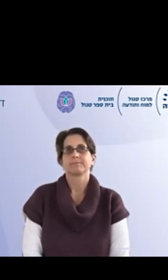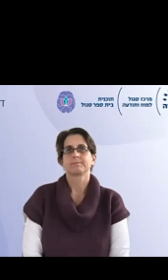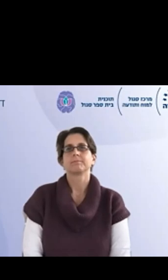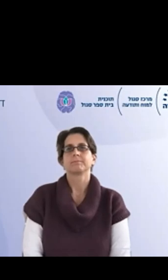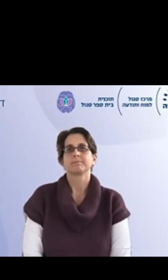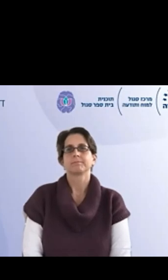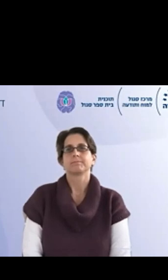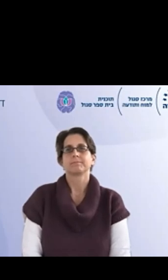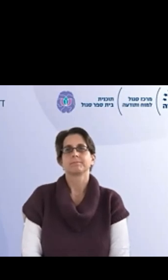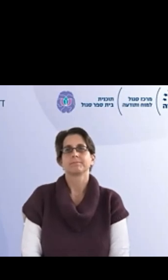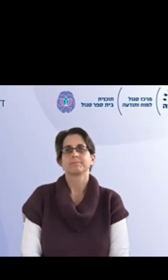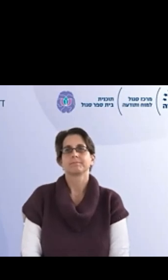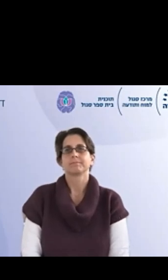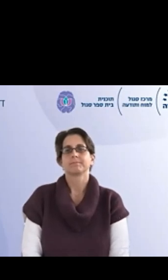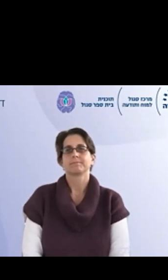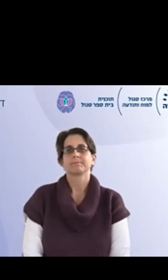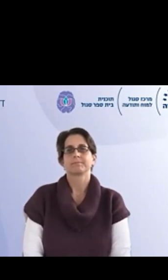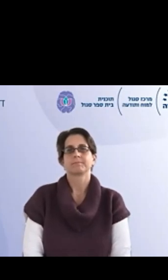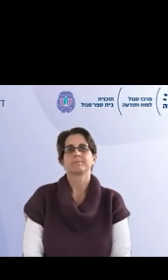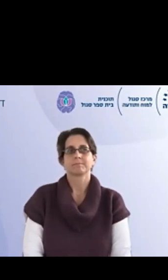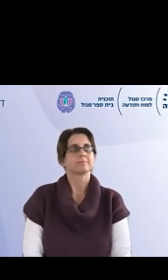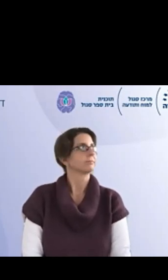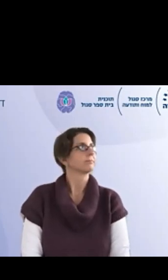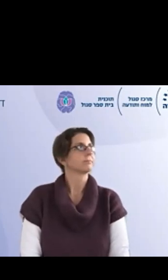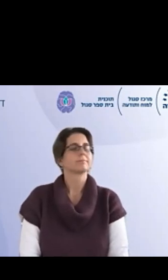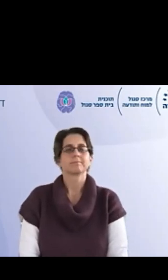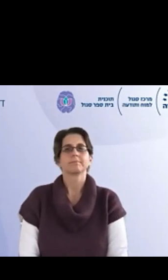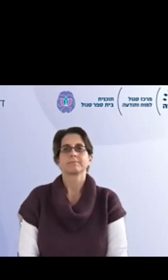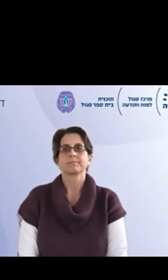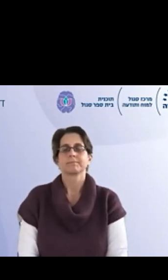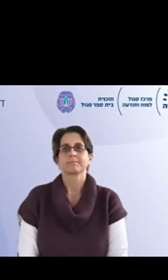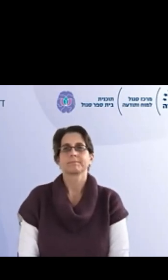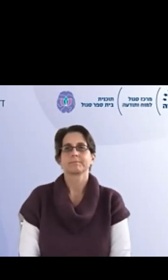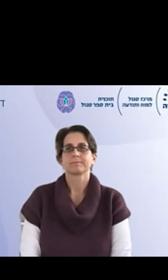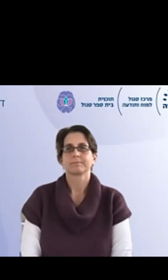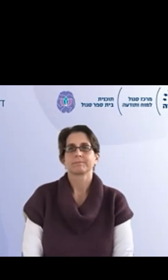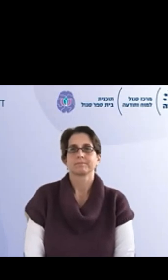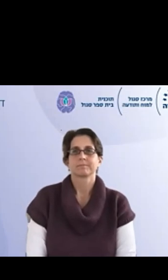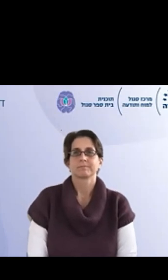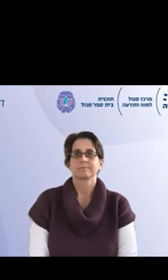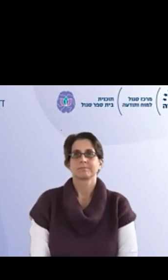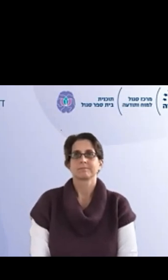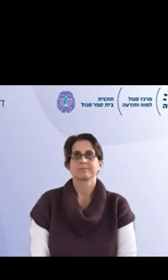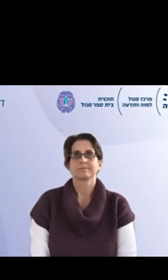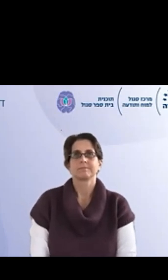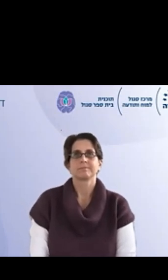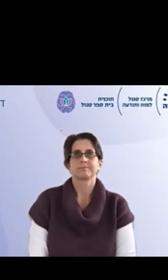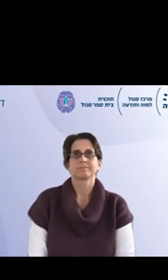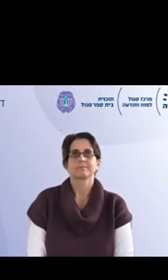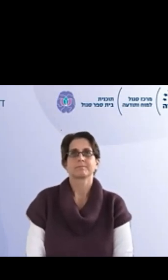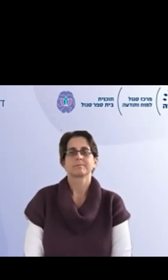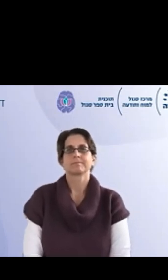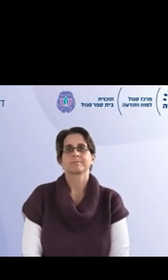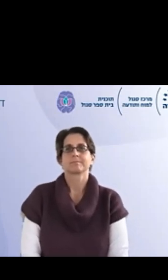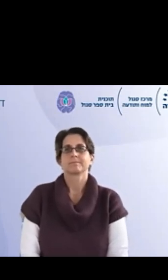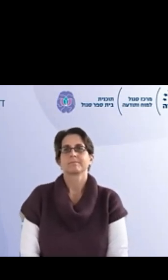מאוד מוצלח והוא מאוד מאוד מתפתח כל הזמן הוא מתפתח וכל הזמן אנחנו ככה מחדדים את הכללים של המעגל שואלים שאלות